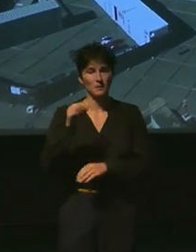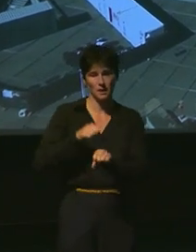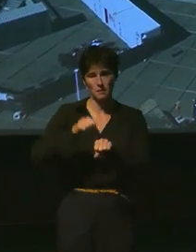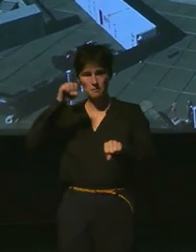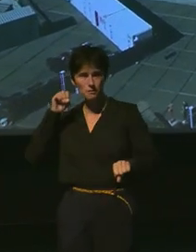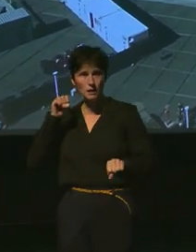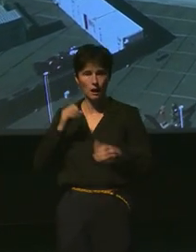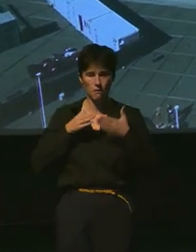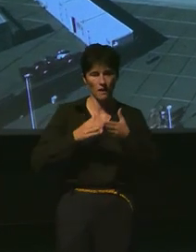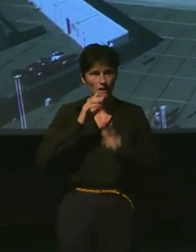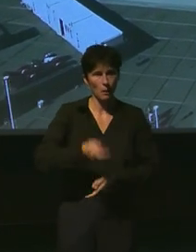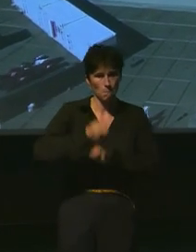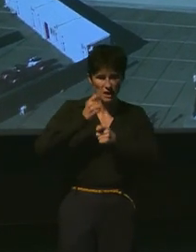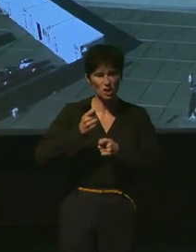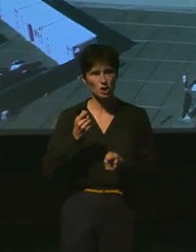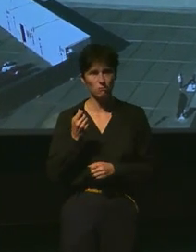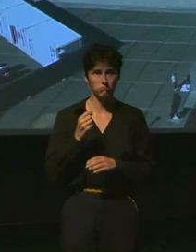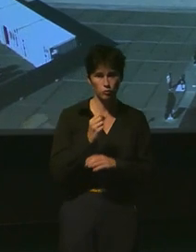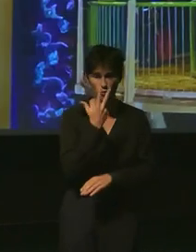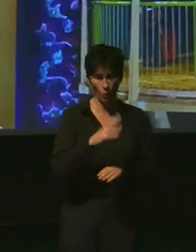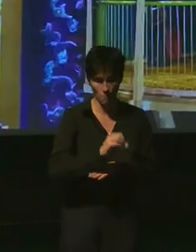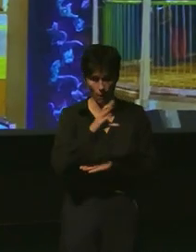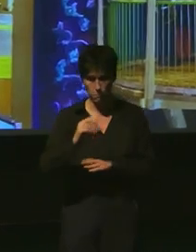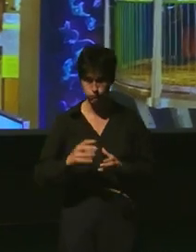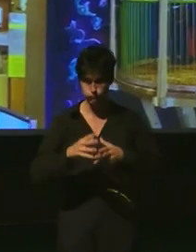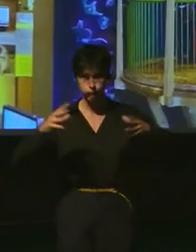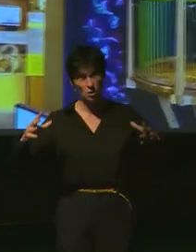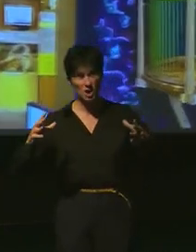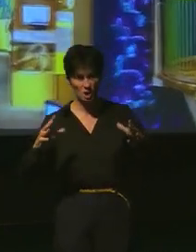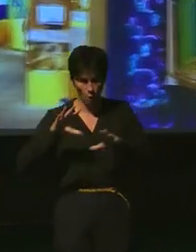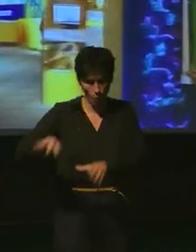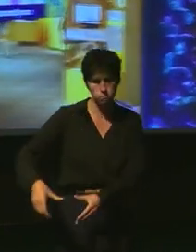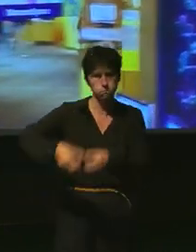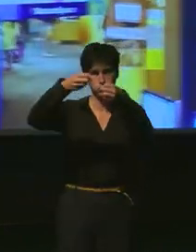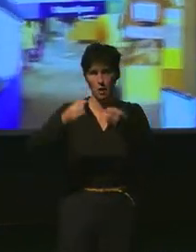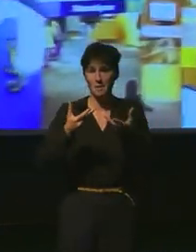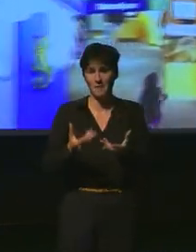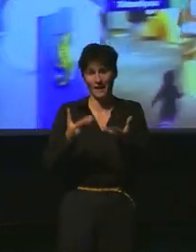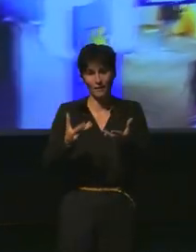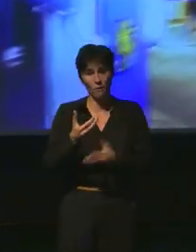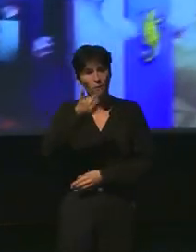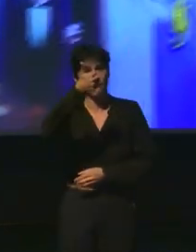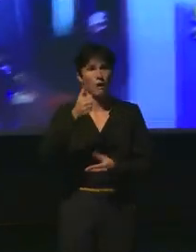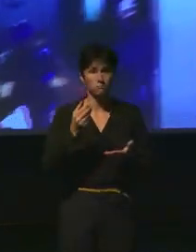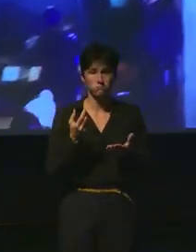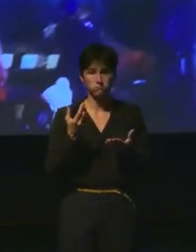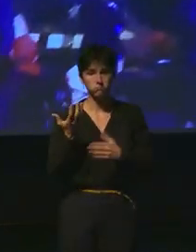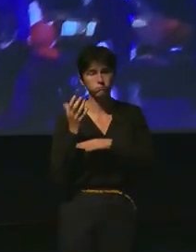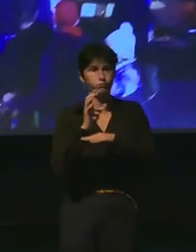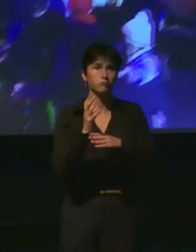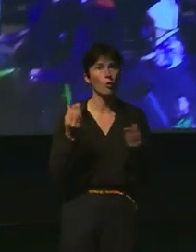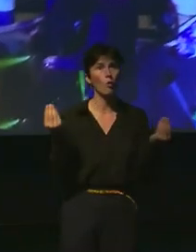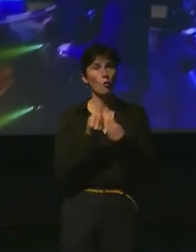capturé trois calamars géants dans les eaux antarctiques. L'un d'eux est désormais exposé au musée national de la Nouvelle